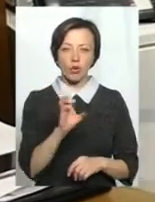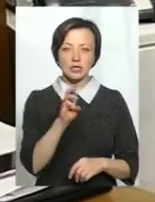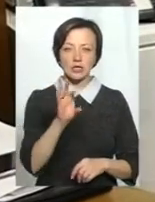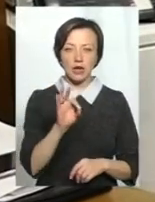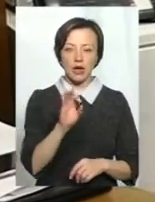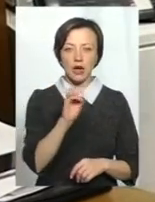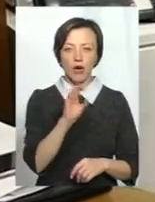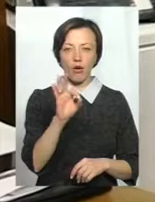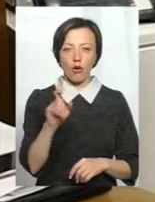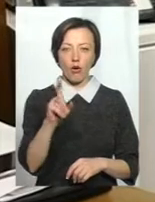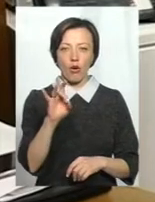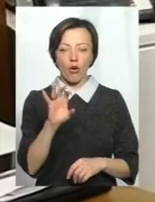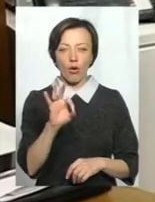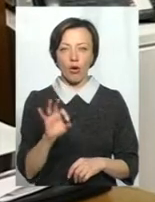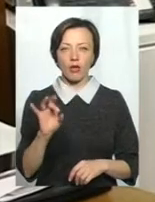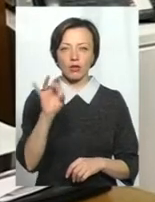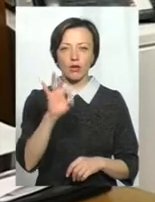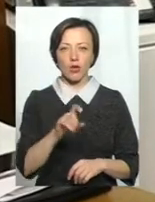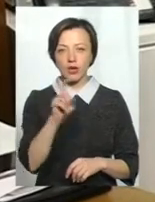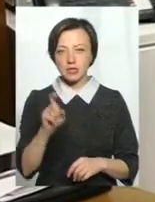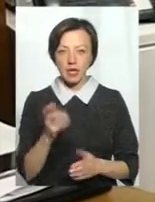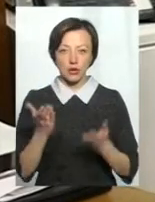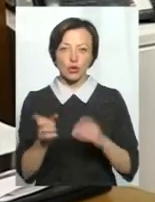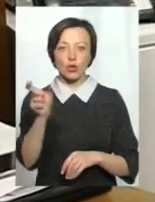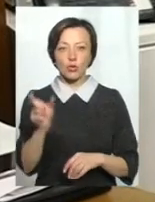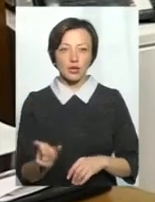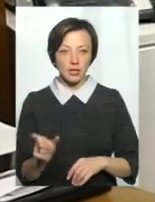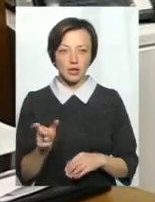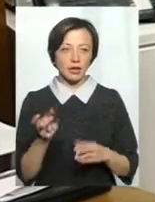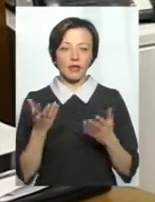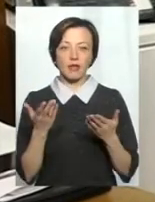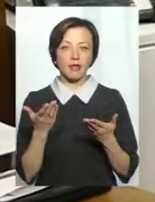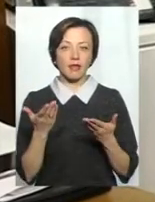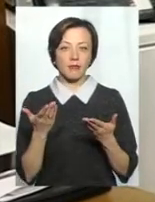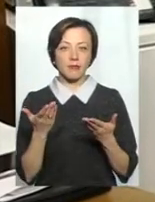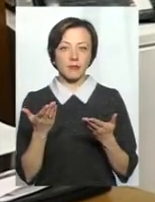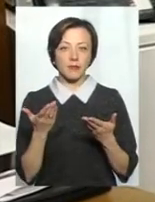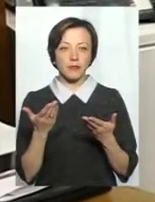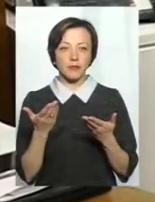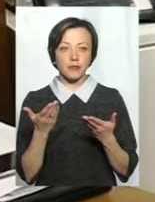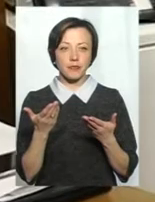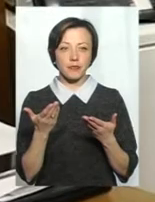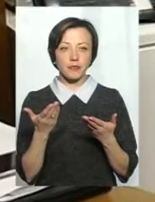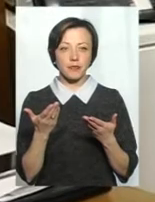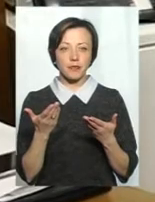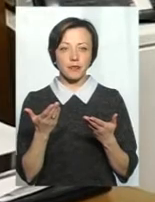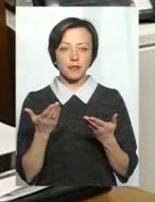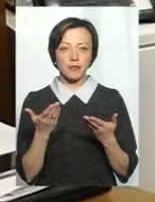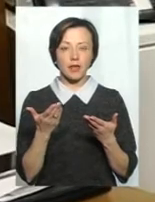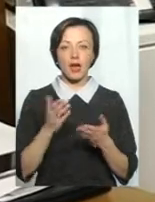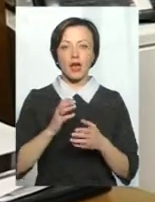якогось корінця нерву чи ще, то якщо людина не розпрацює